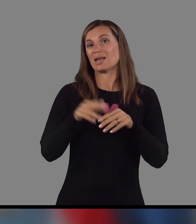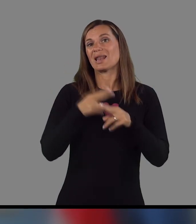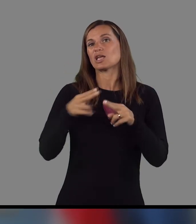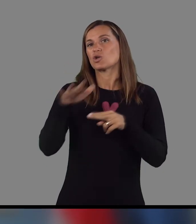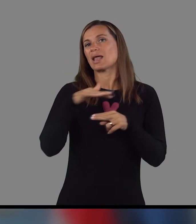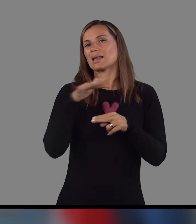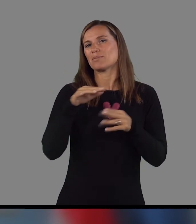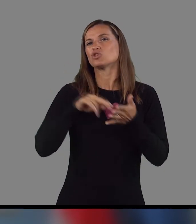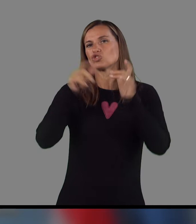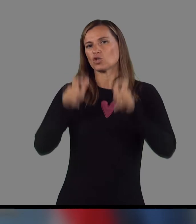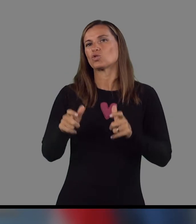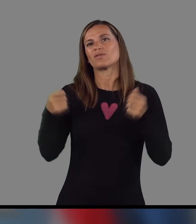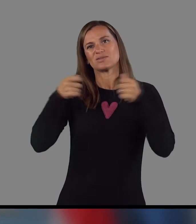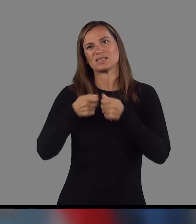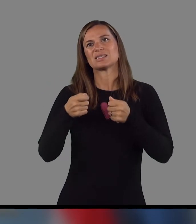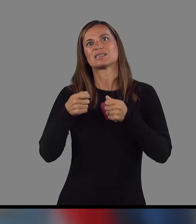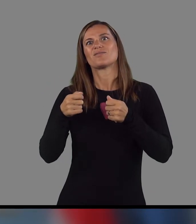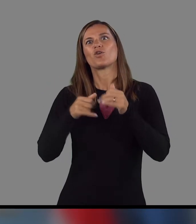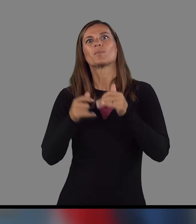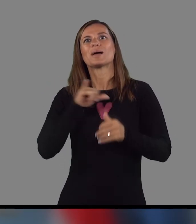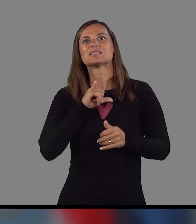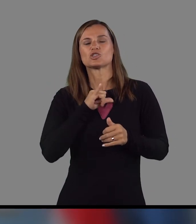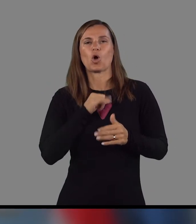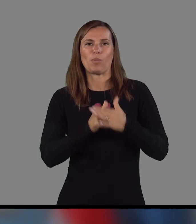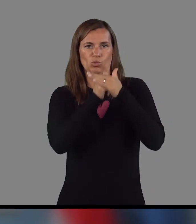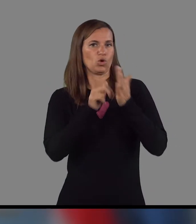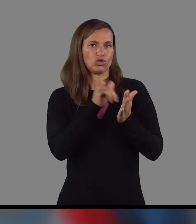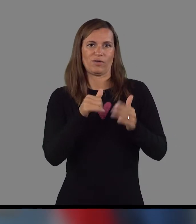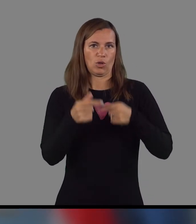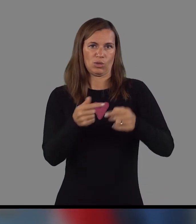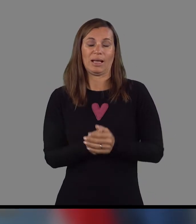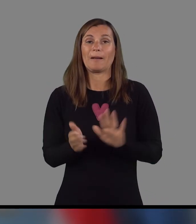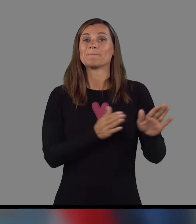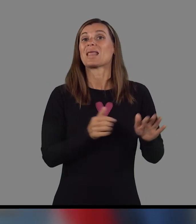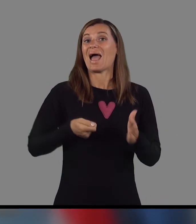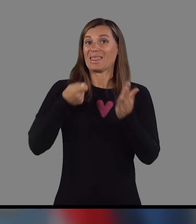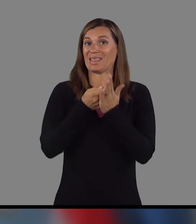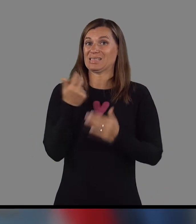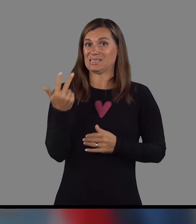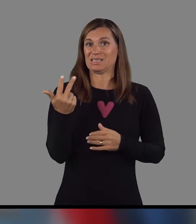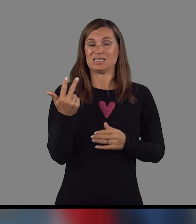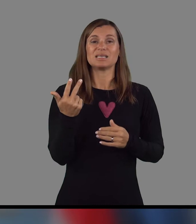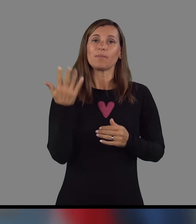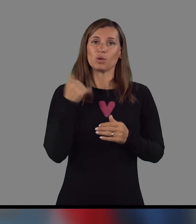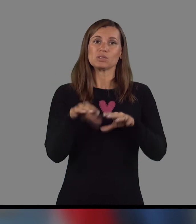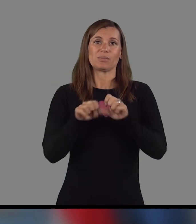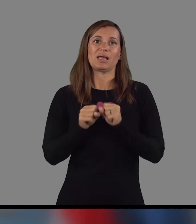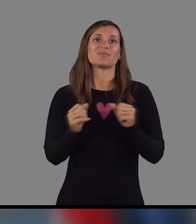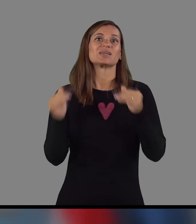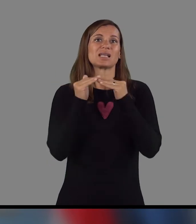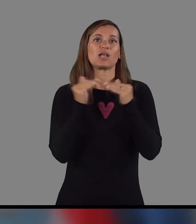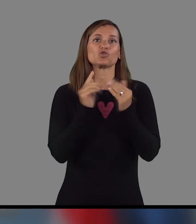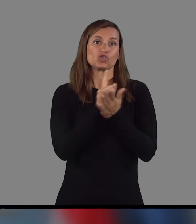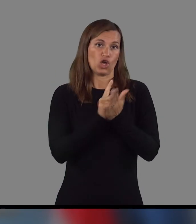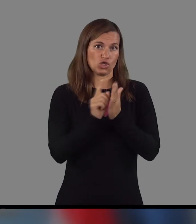sodišča na Nacionalnem inštitutu v zvezi z to informacijsko podporo še zmeraj poteka. Anex 3 je v bistvu bil